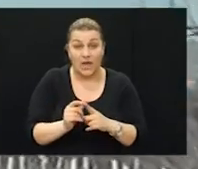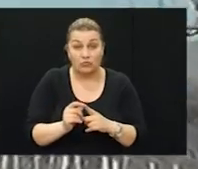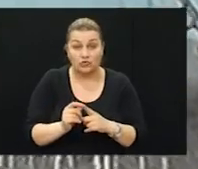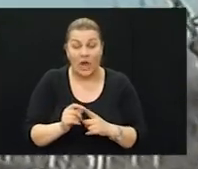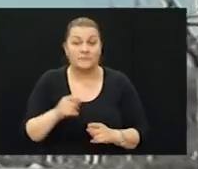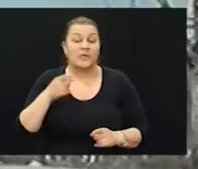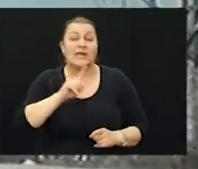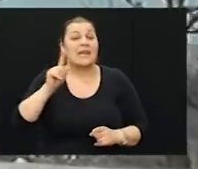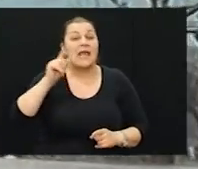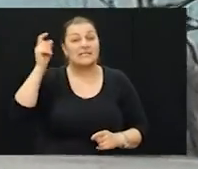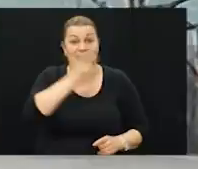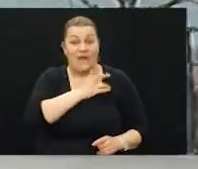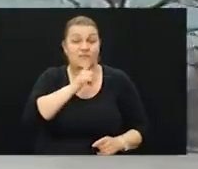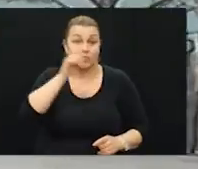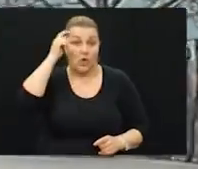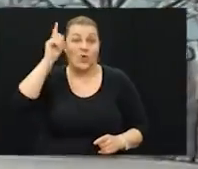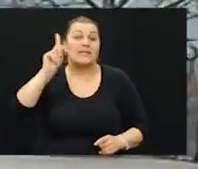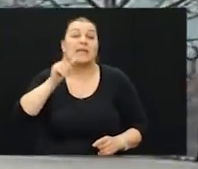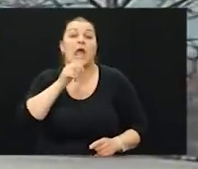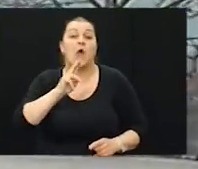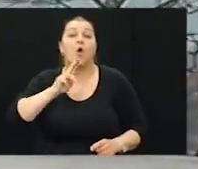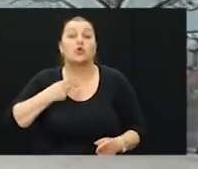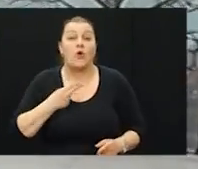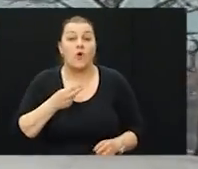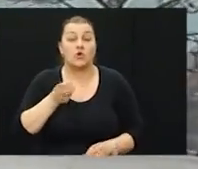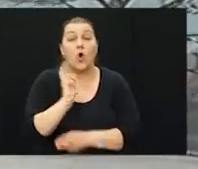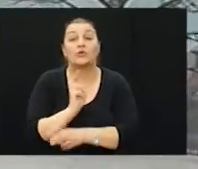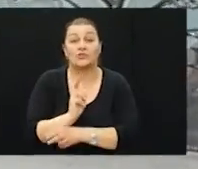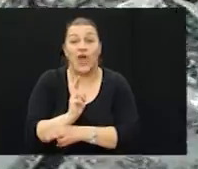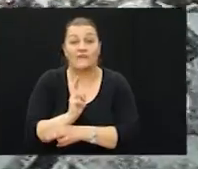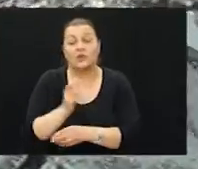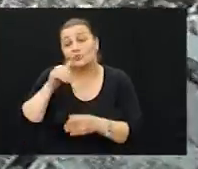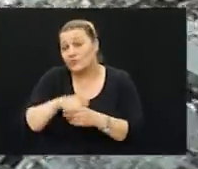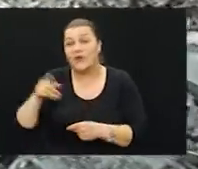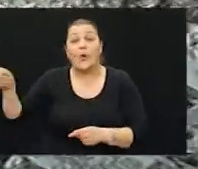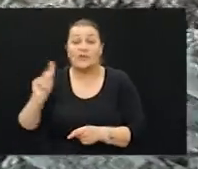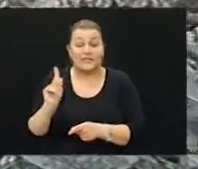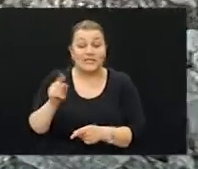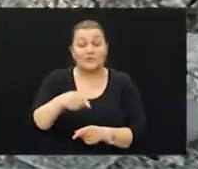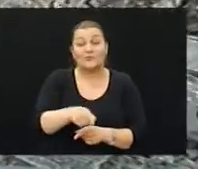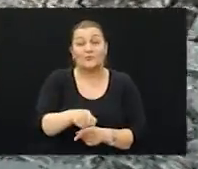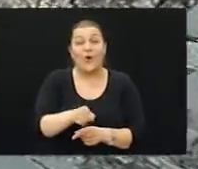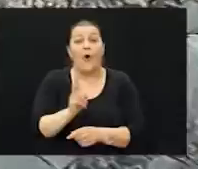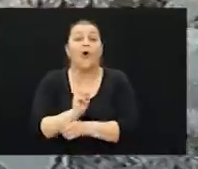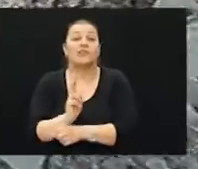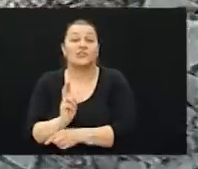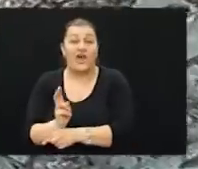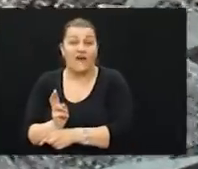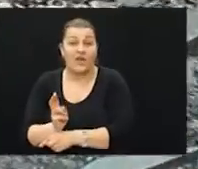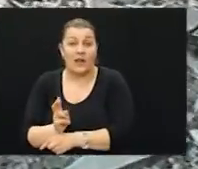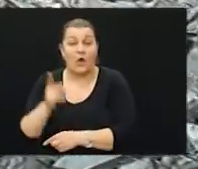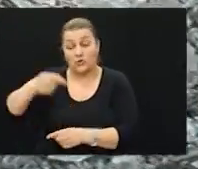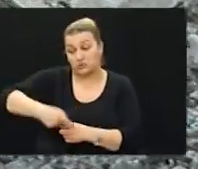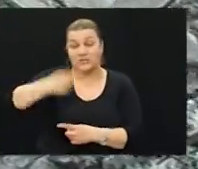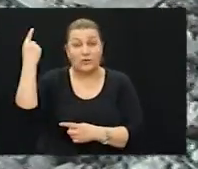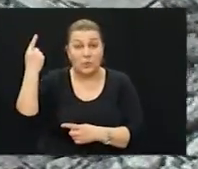nesavjesno i neodgovorno upravljanje njom jer njom zapravo istina je nitko nije ni upravljao. Ona je dignutija, preljevna klapna,